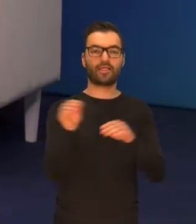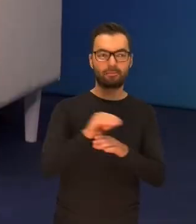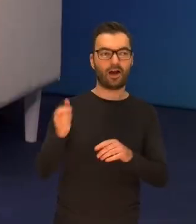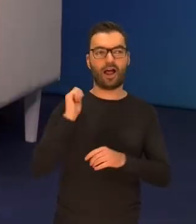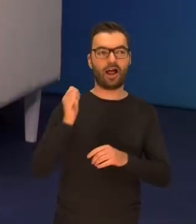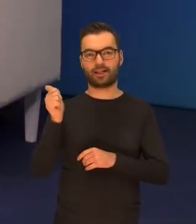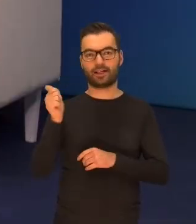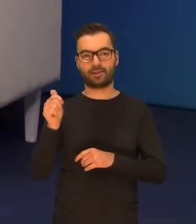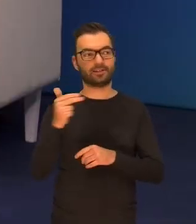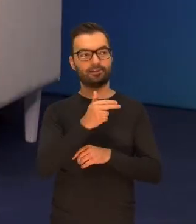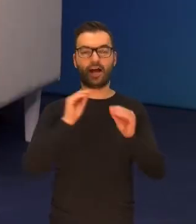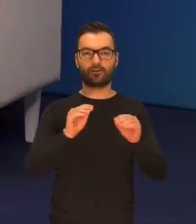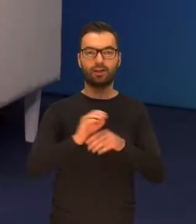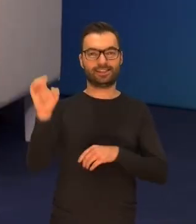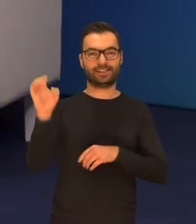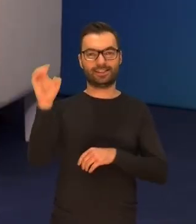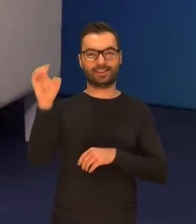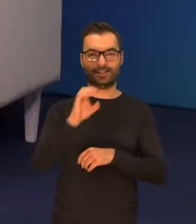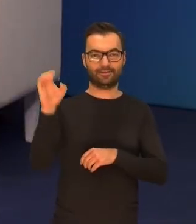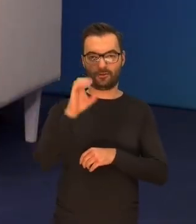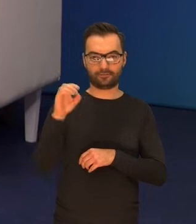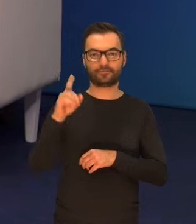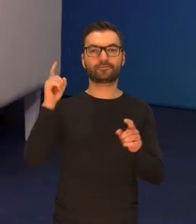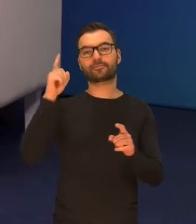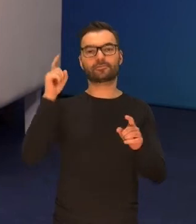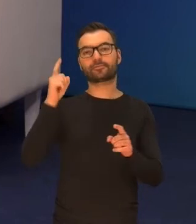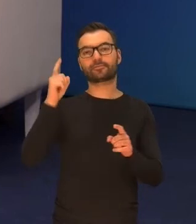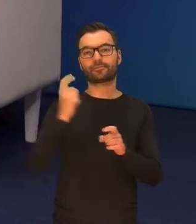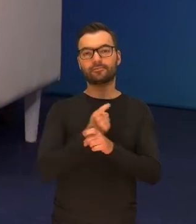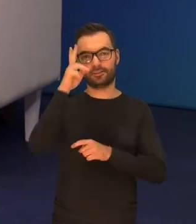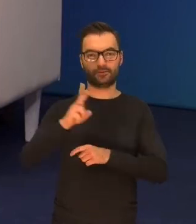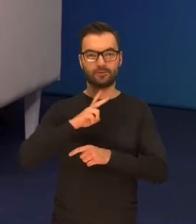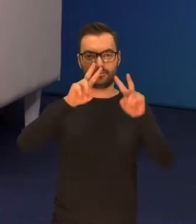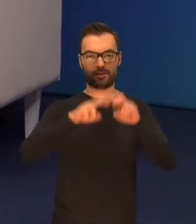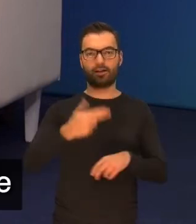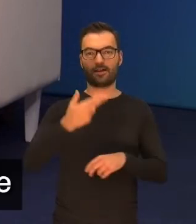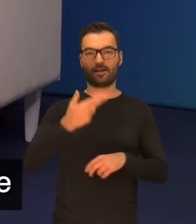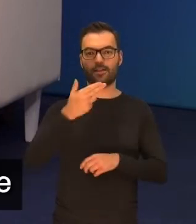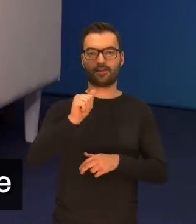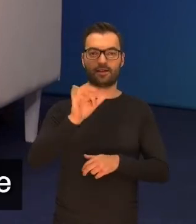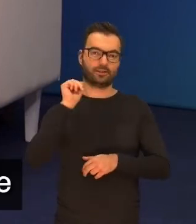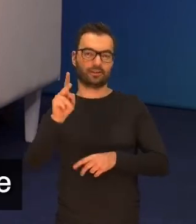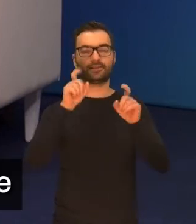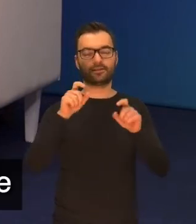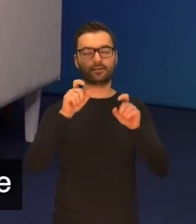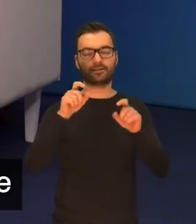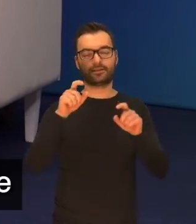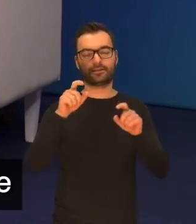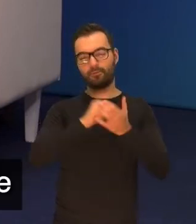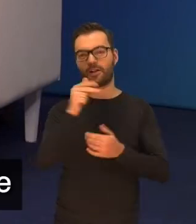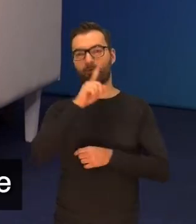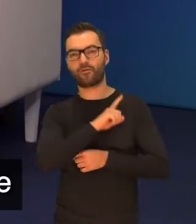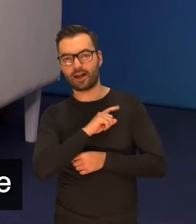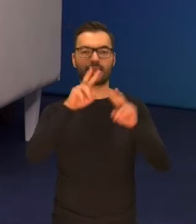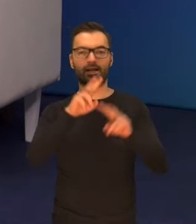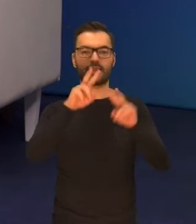specjalistka w zakresie edukacji cyfrowej w Państwowym Instytucie Badawczym NASK. Zajmuje się profilaktyką, diagnozą,